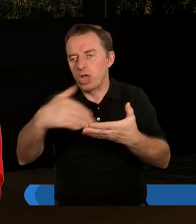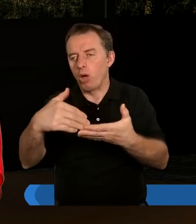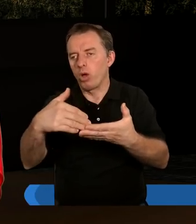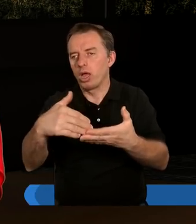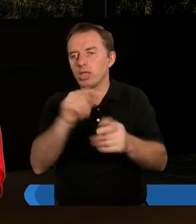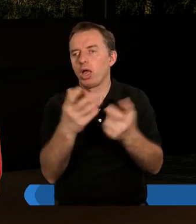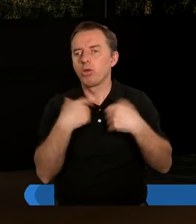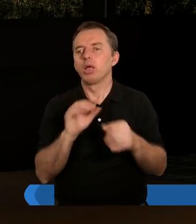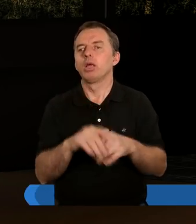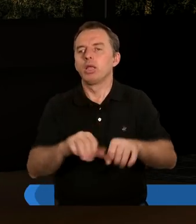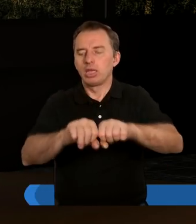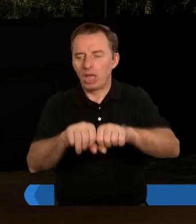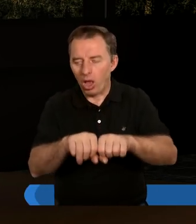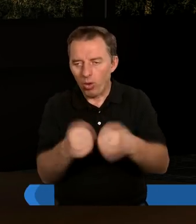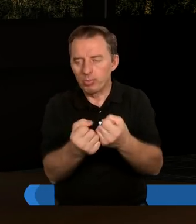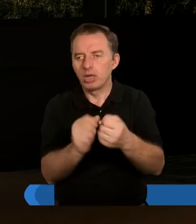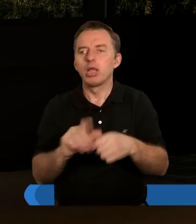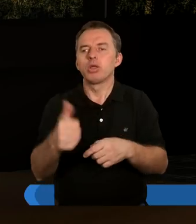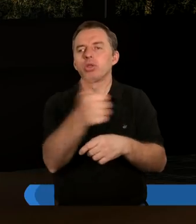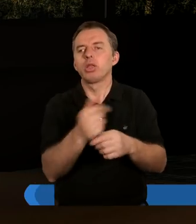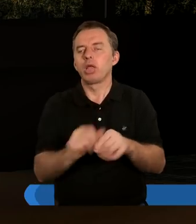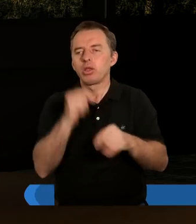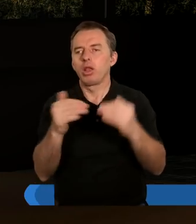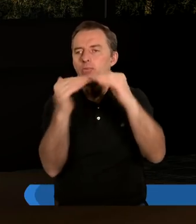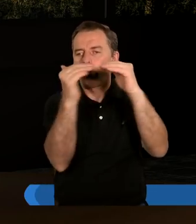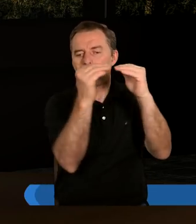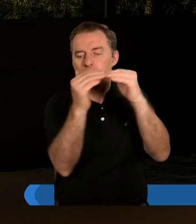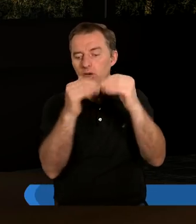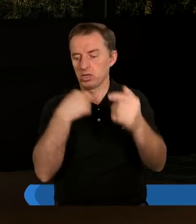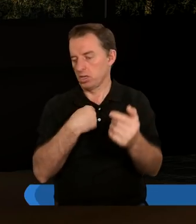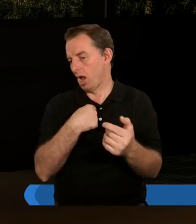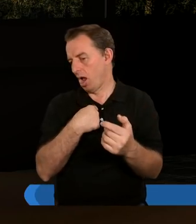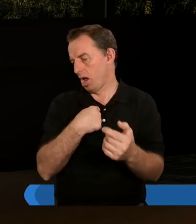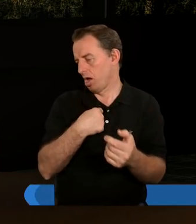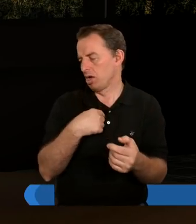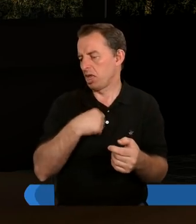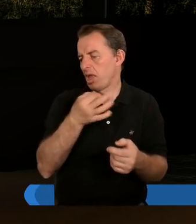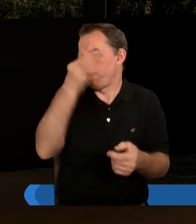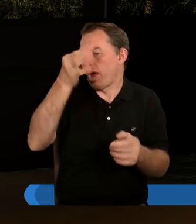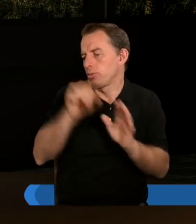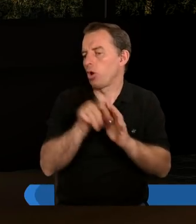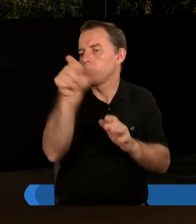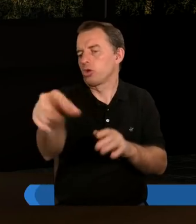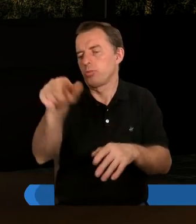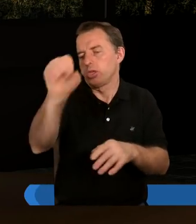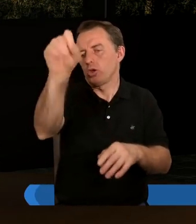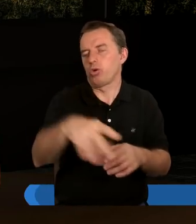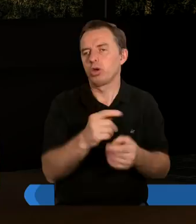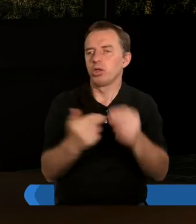I to jest to załamanie jedności. Oni się zaczęli porównywać do siebie i z jakiegoś powodu jedni od drugich czuli się lepsi.